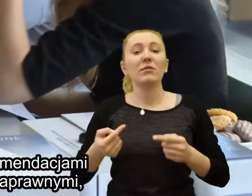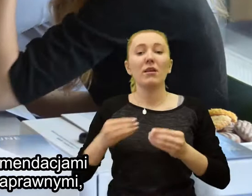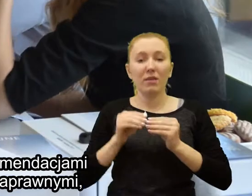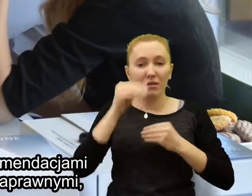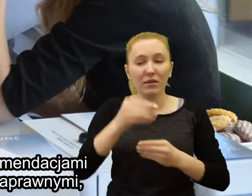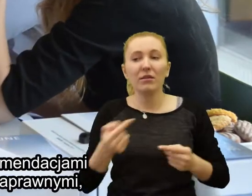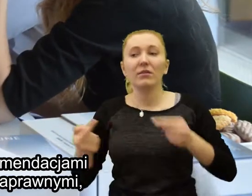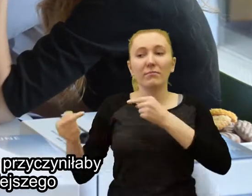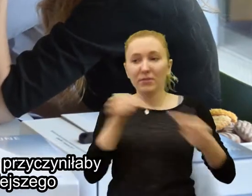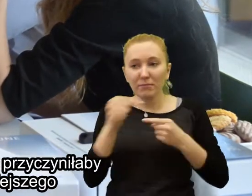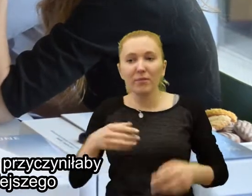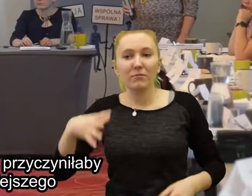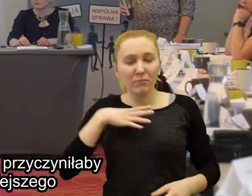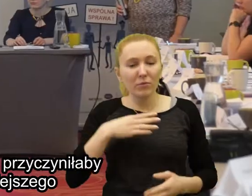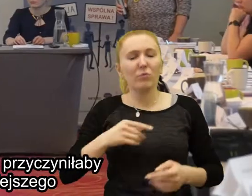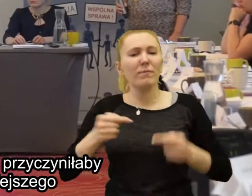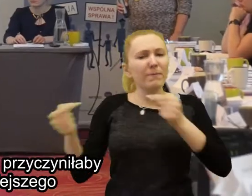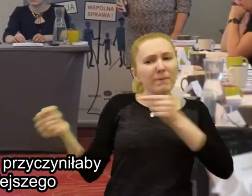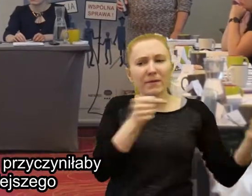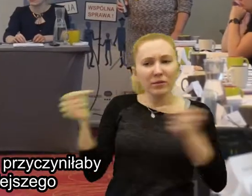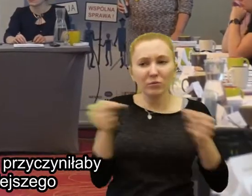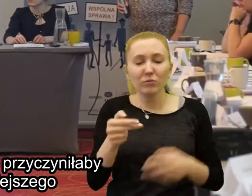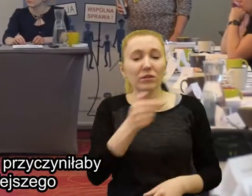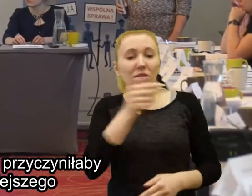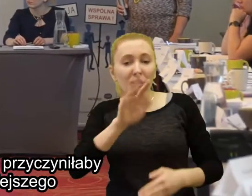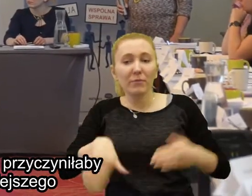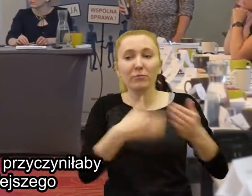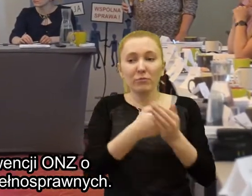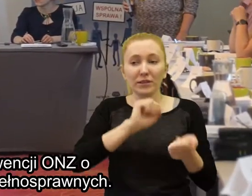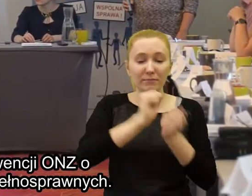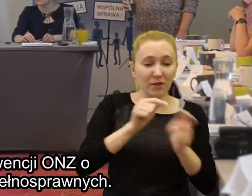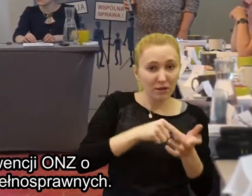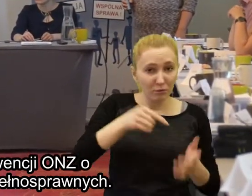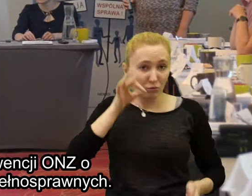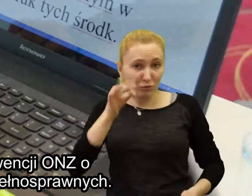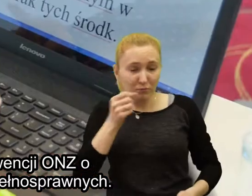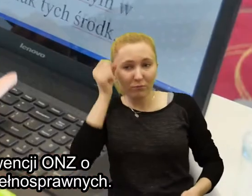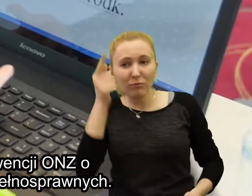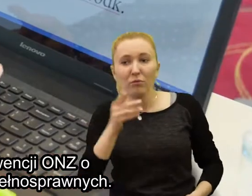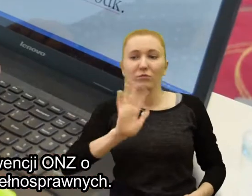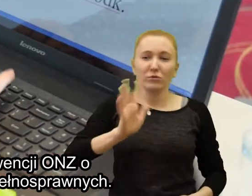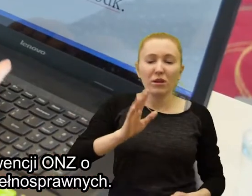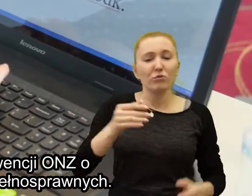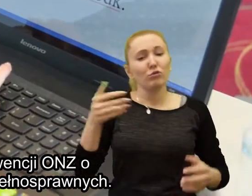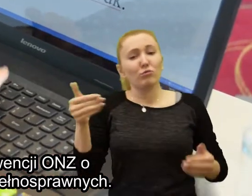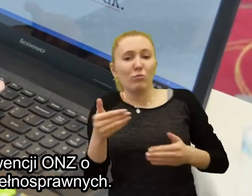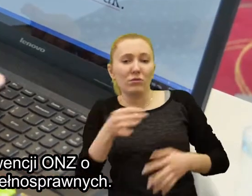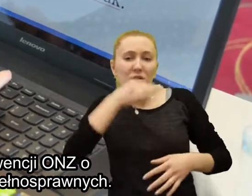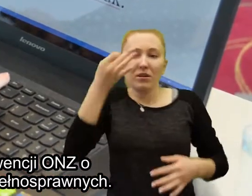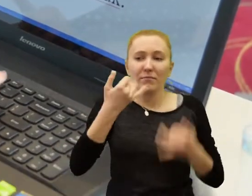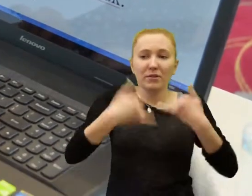pozaprawnymi, których realizacja przyczyniłaby się do pełniejszego wdrożenia konwencji ONZ o prawach osób